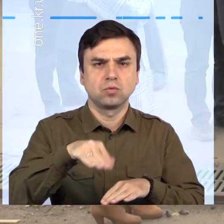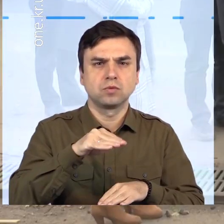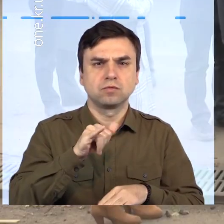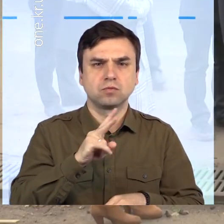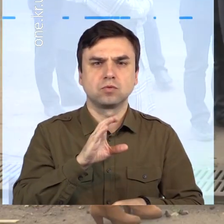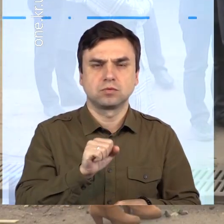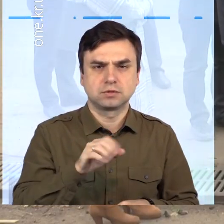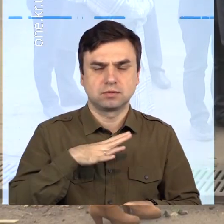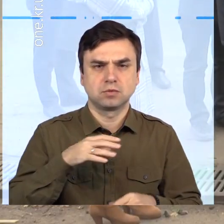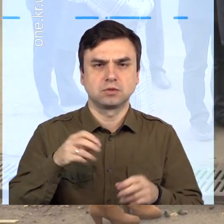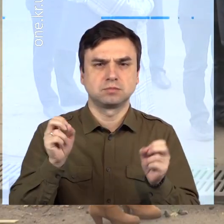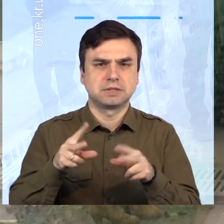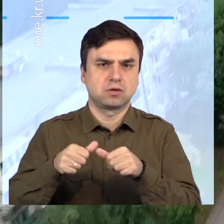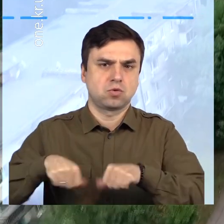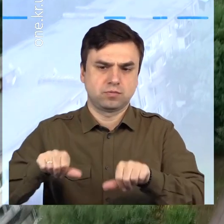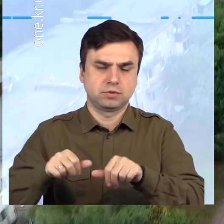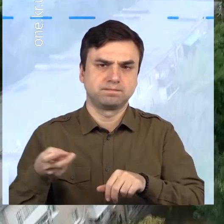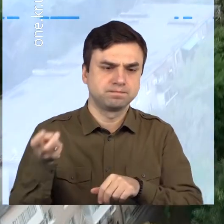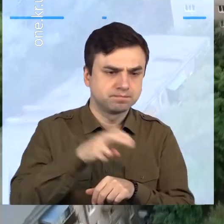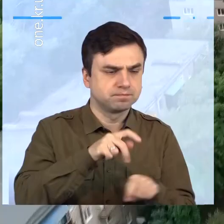Фукса перевірили її безбар'єрність.